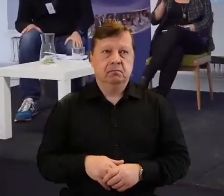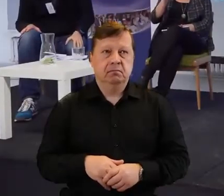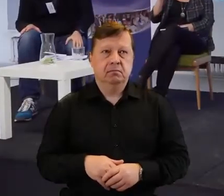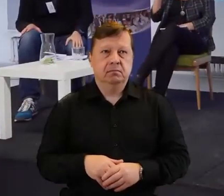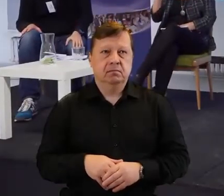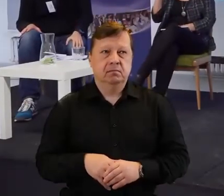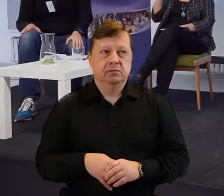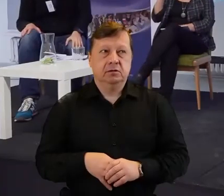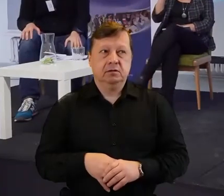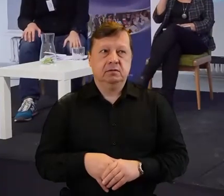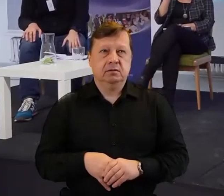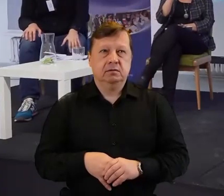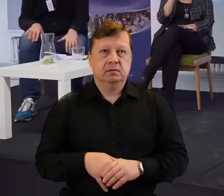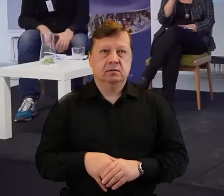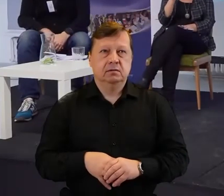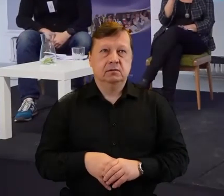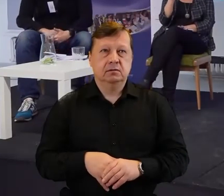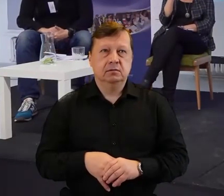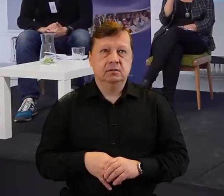Dziękuję.